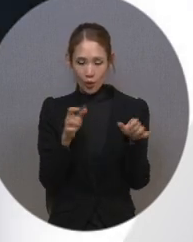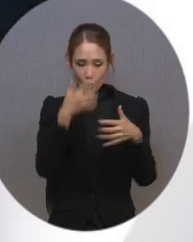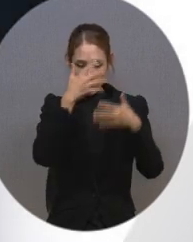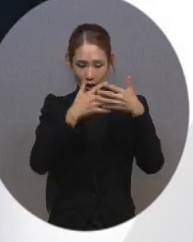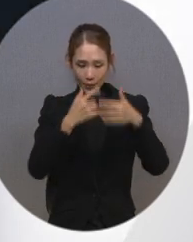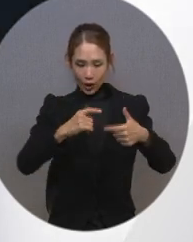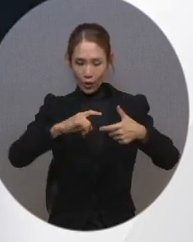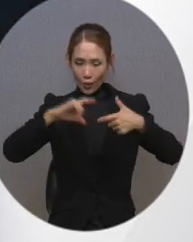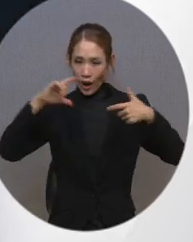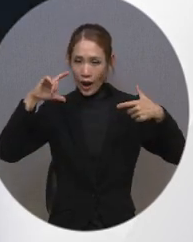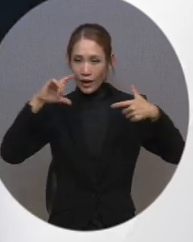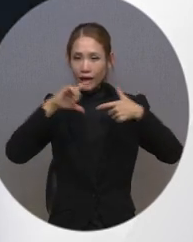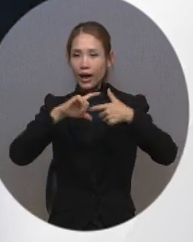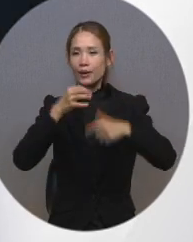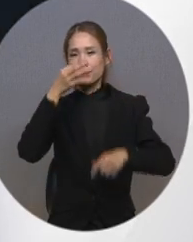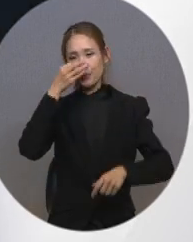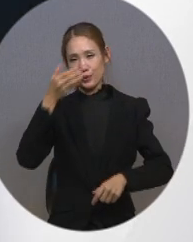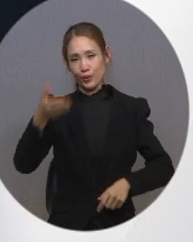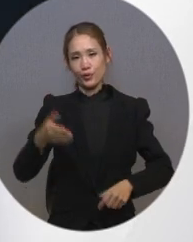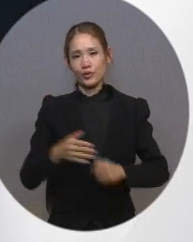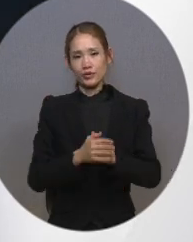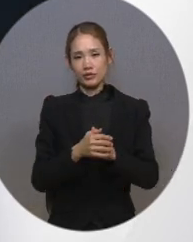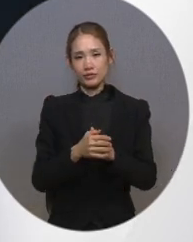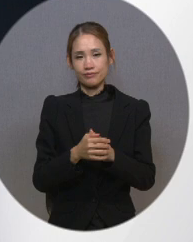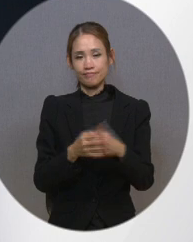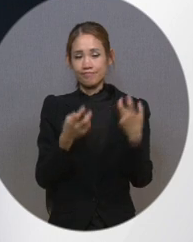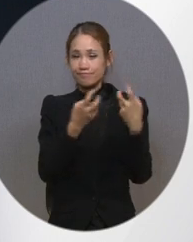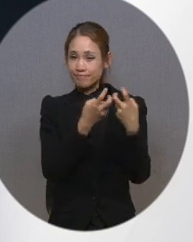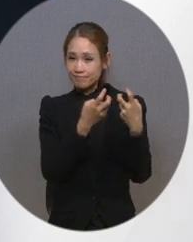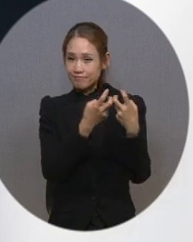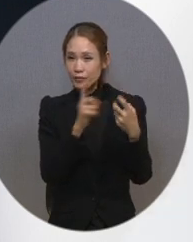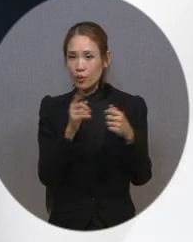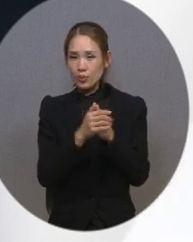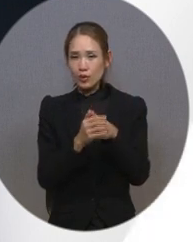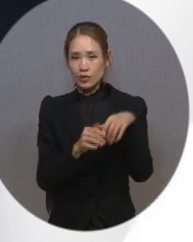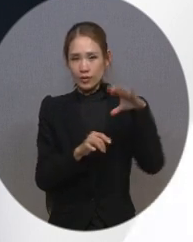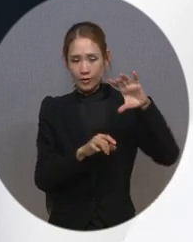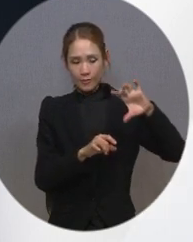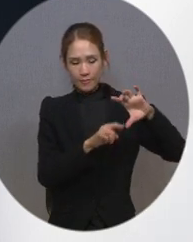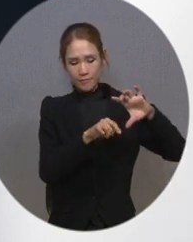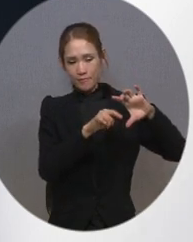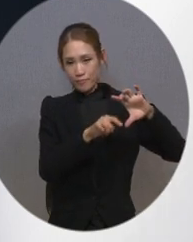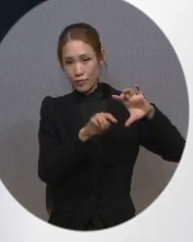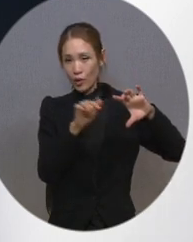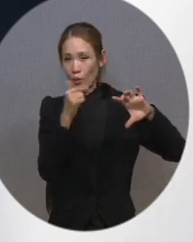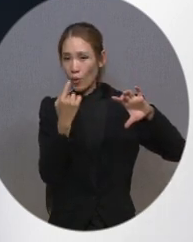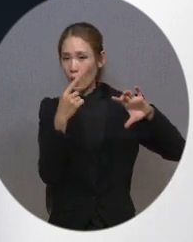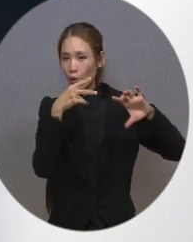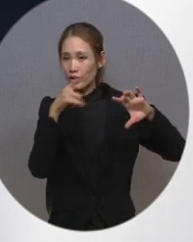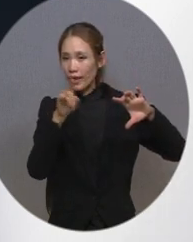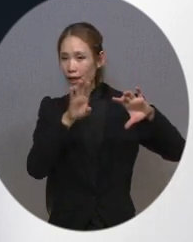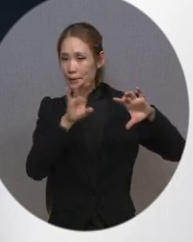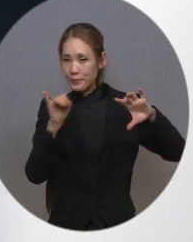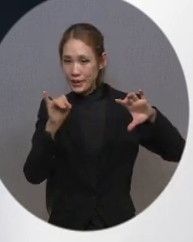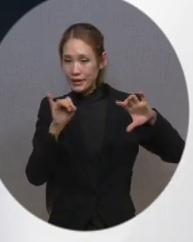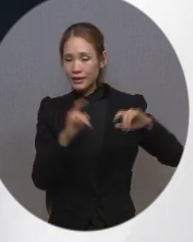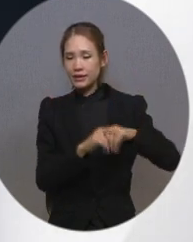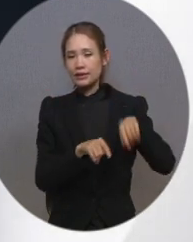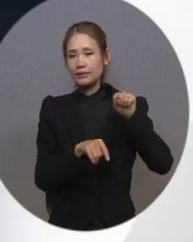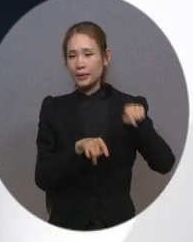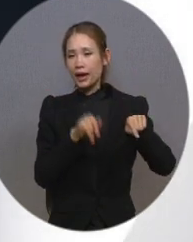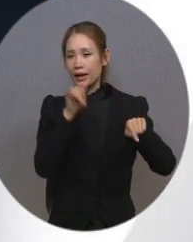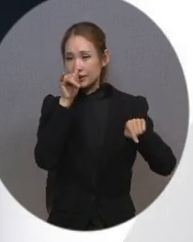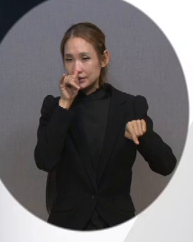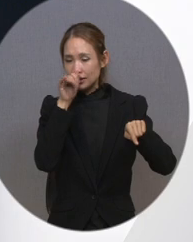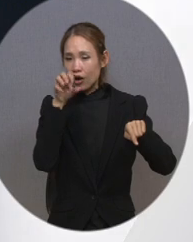출력하는 기능입니다. 설정 방법은 리모컨 하단의 고대비 화면 포커스 확대 버튼을 통해 켜고 끌